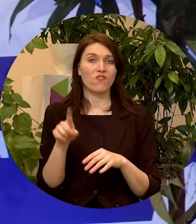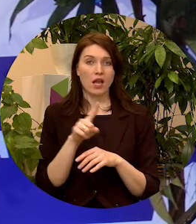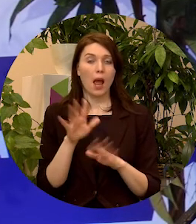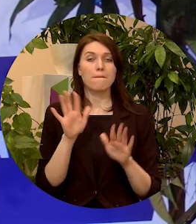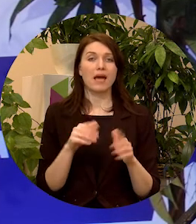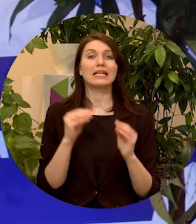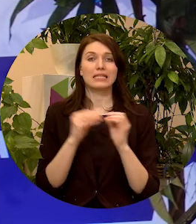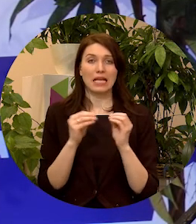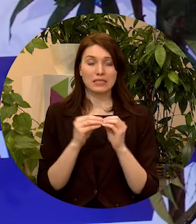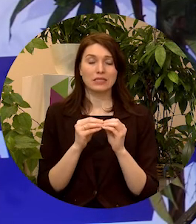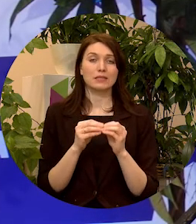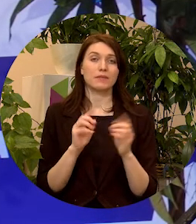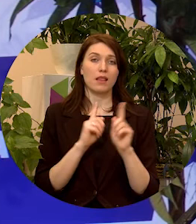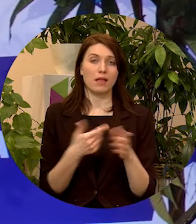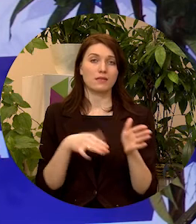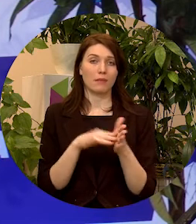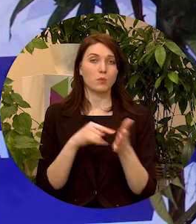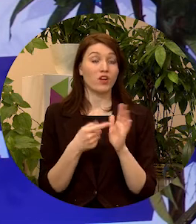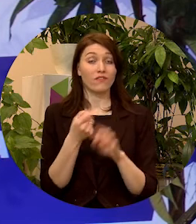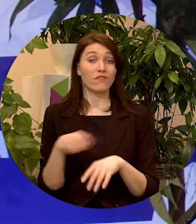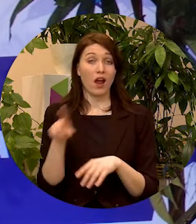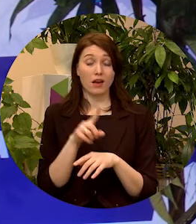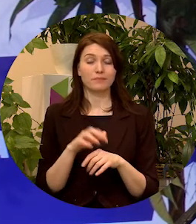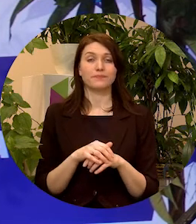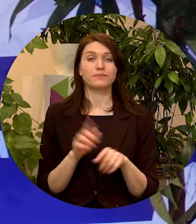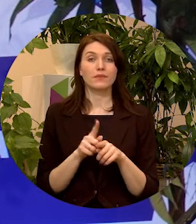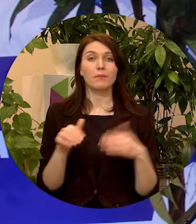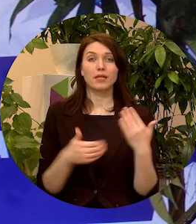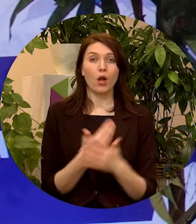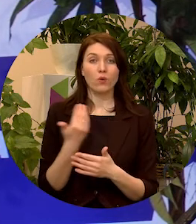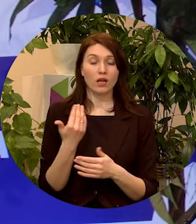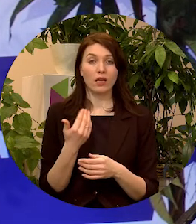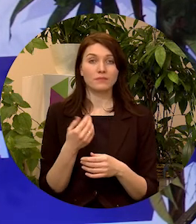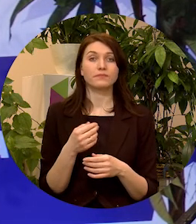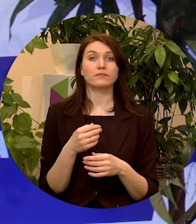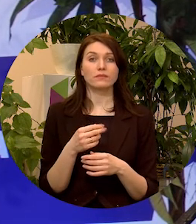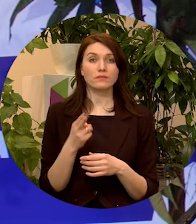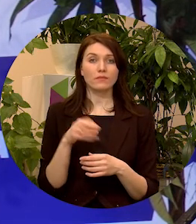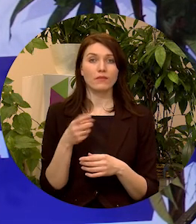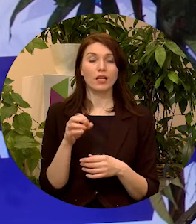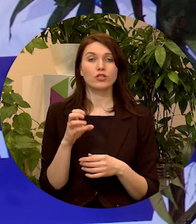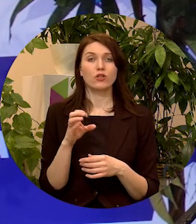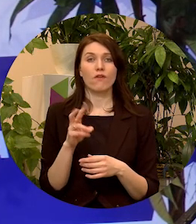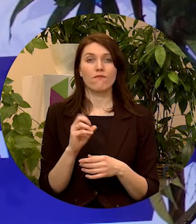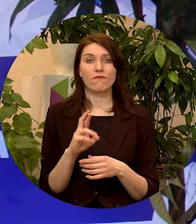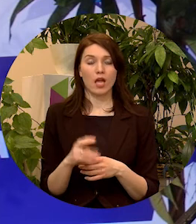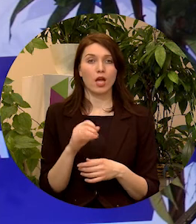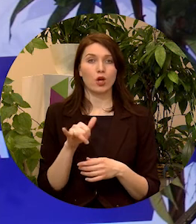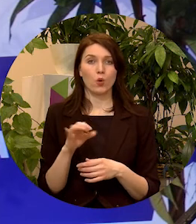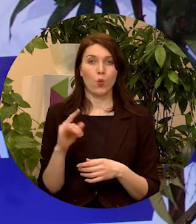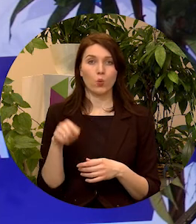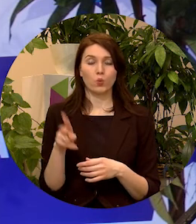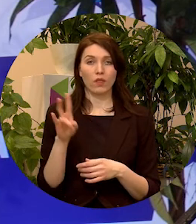10 līdzdalības projektiem vairāk. Tāpat jau minētā jaunā aktivitāte Discover EU. Savukārt, solidaritātes